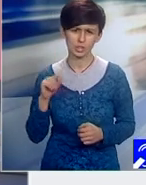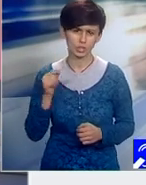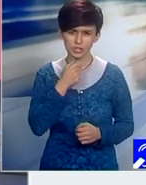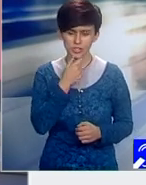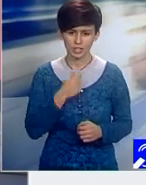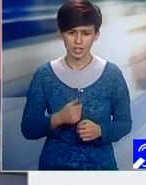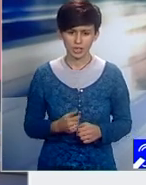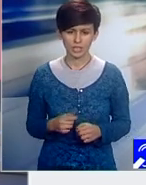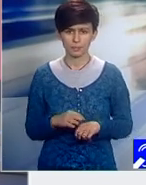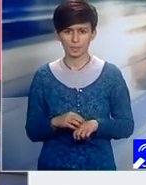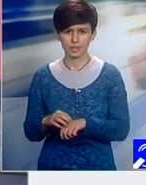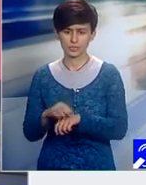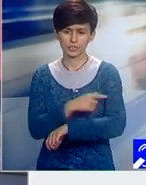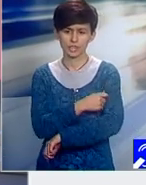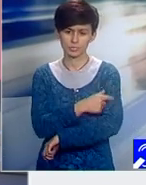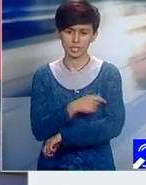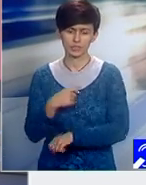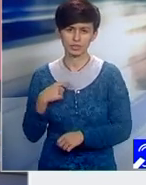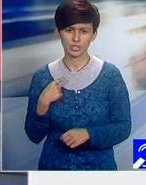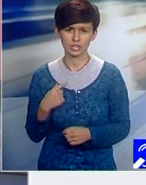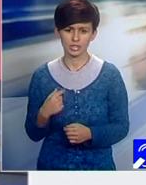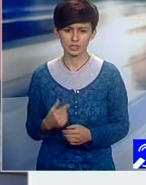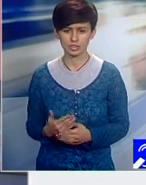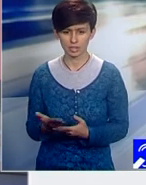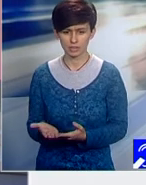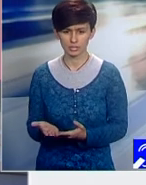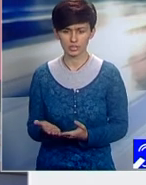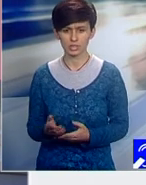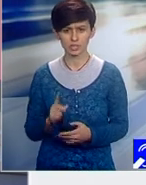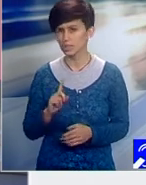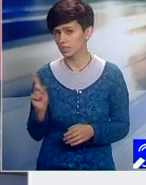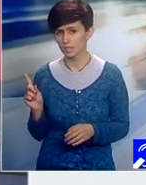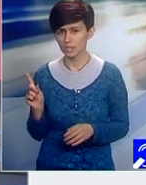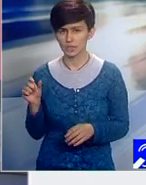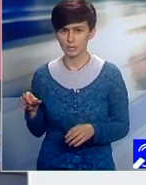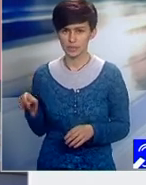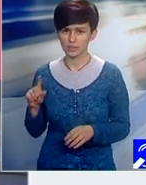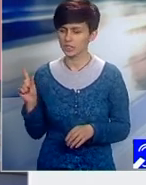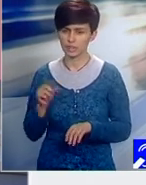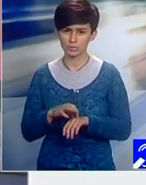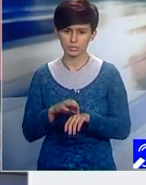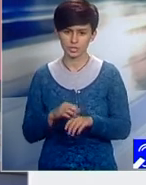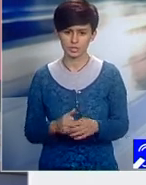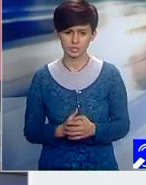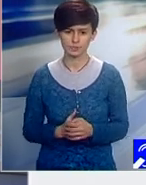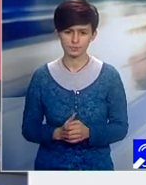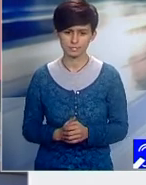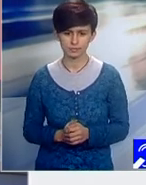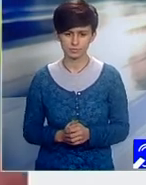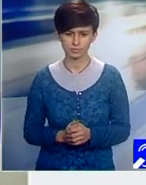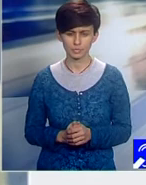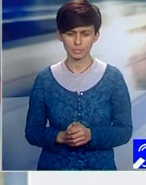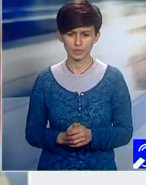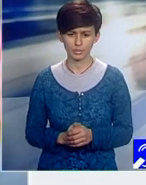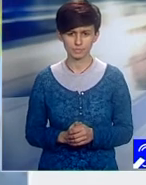de ani, conducerea spitalilor este asigurată de către nemedici. Au întrodus o franceză prima dată și noi am luat-o